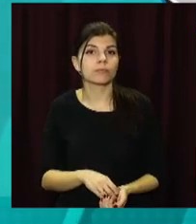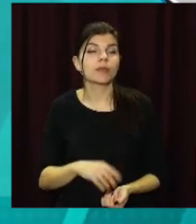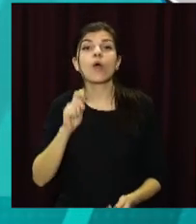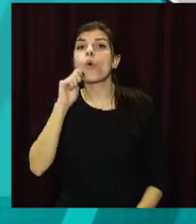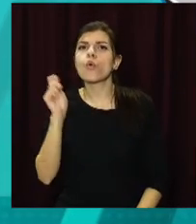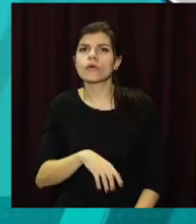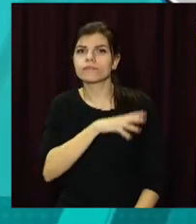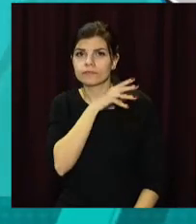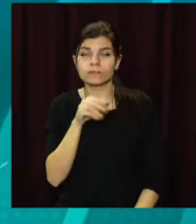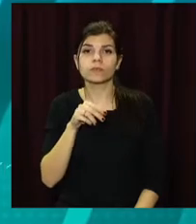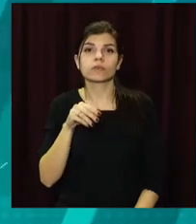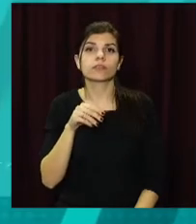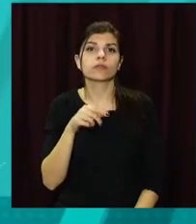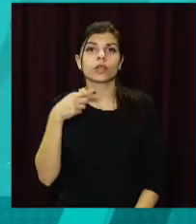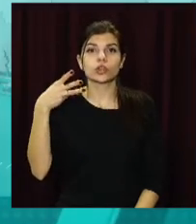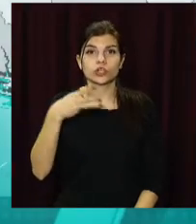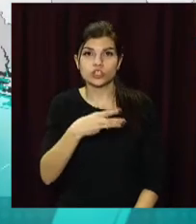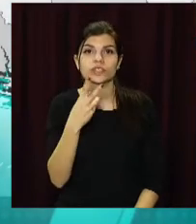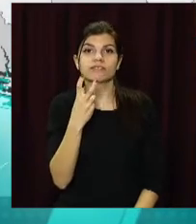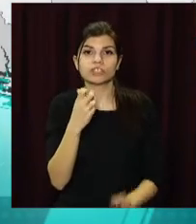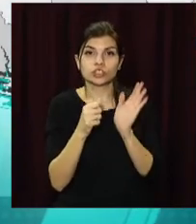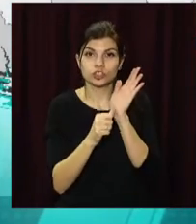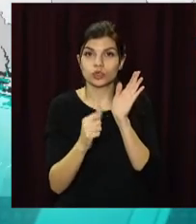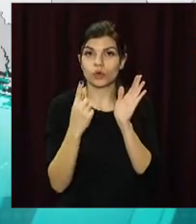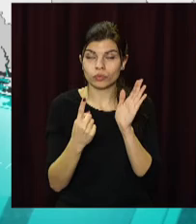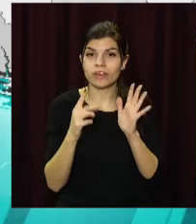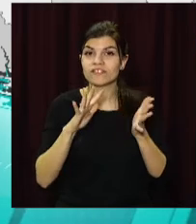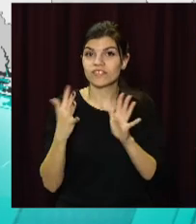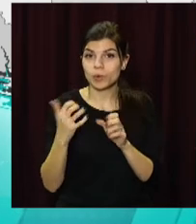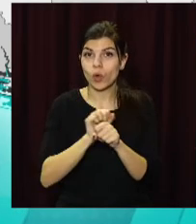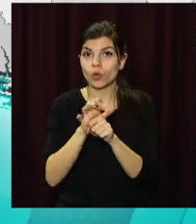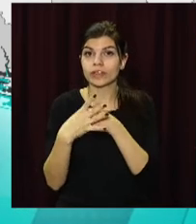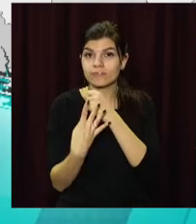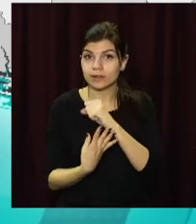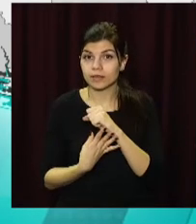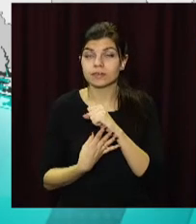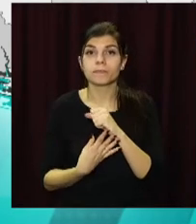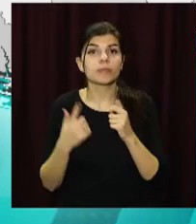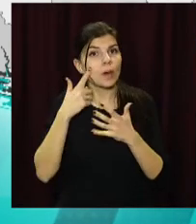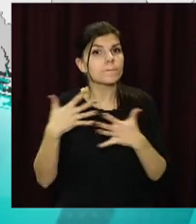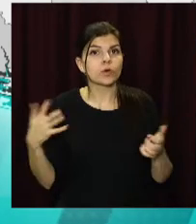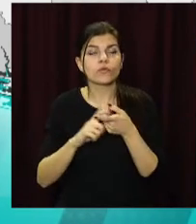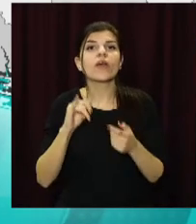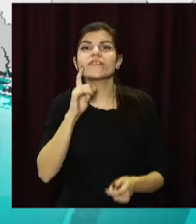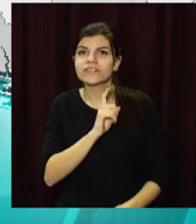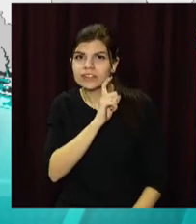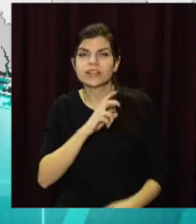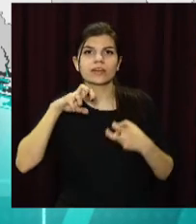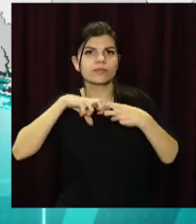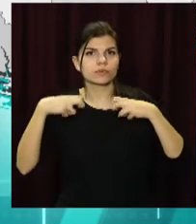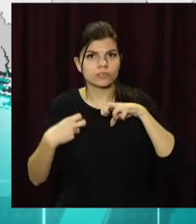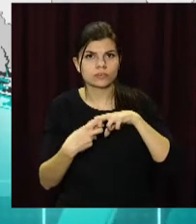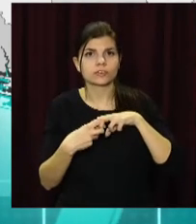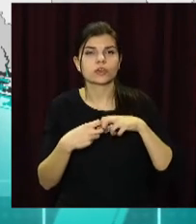В Україні ж за минулу добу зафіксували 3261 новий випадок COVID-19. Найбільше хворих у Вінницькій, Івано